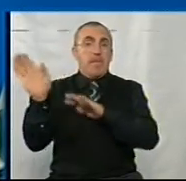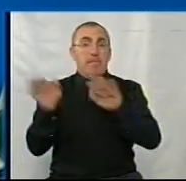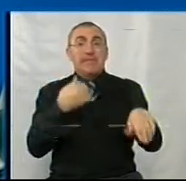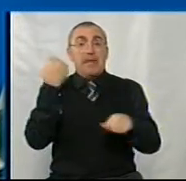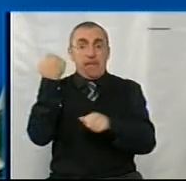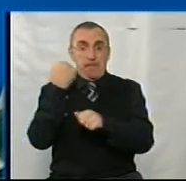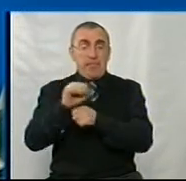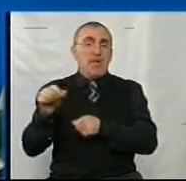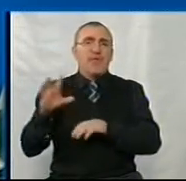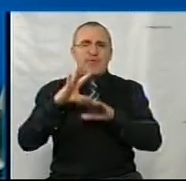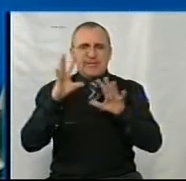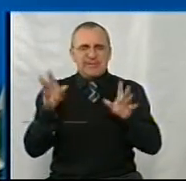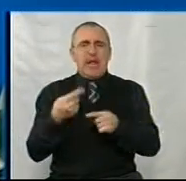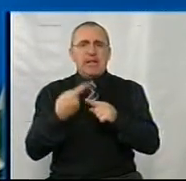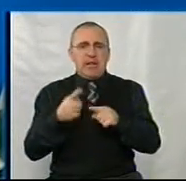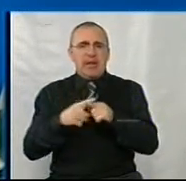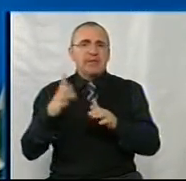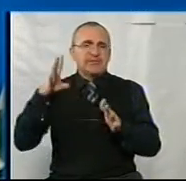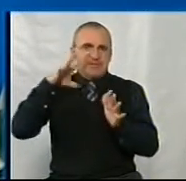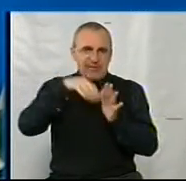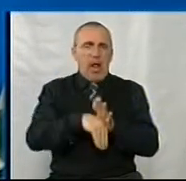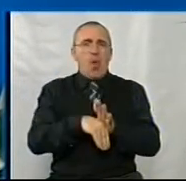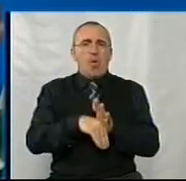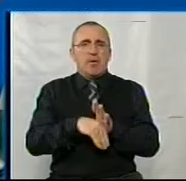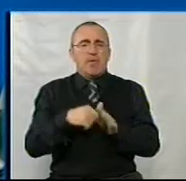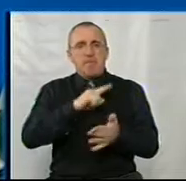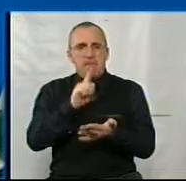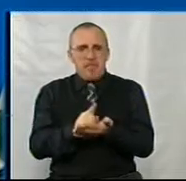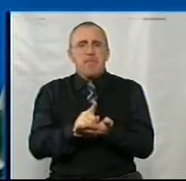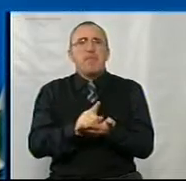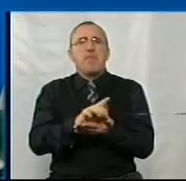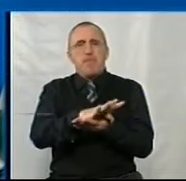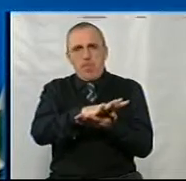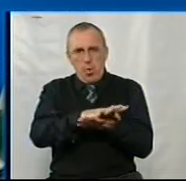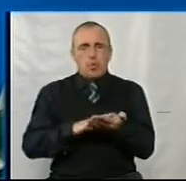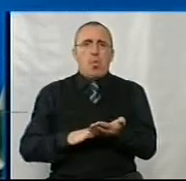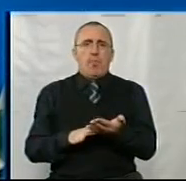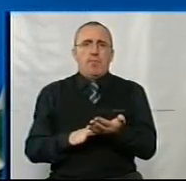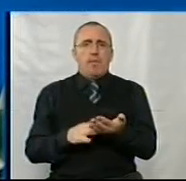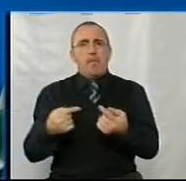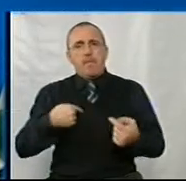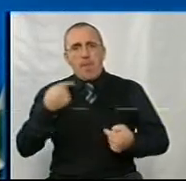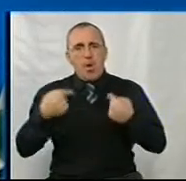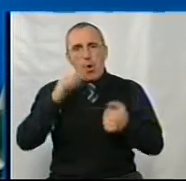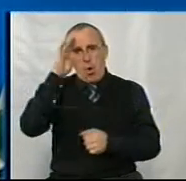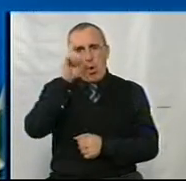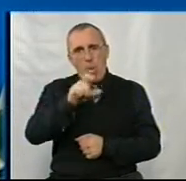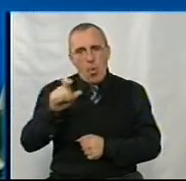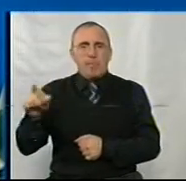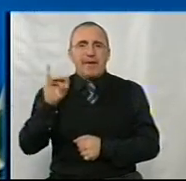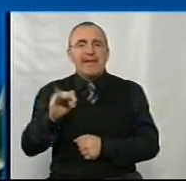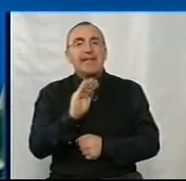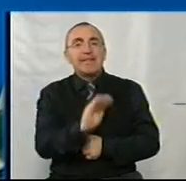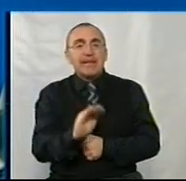перемоги все ж таки в нас заложено те, що ми повинні продовжувати пораненим хлопцям і